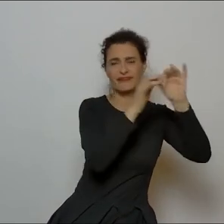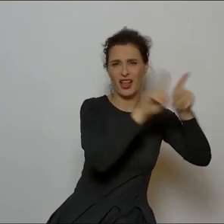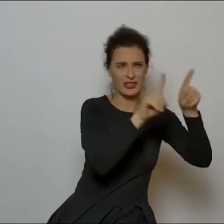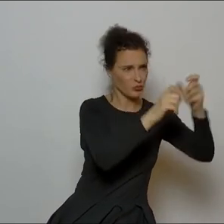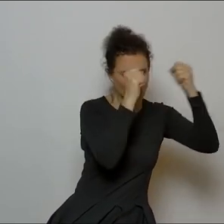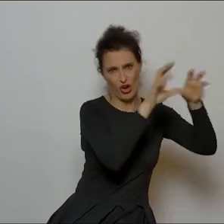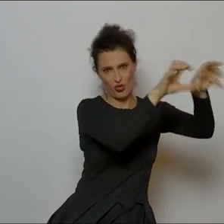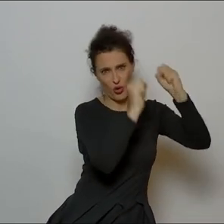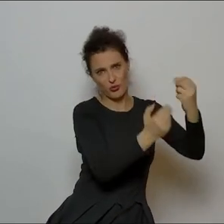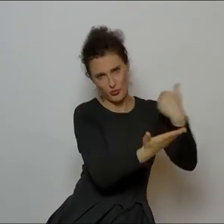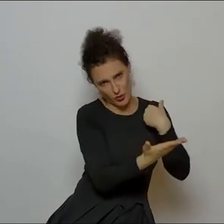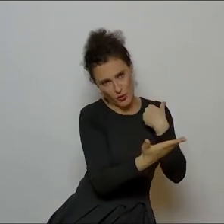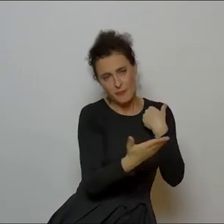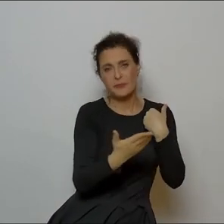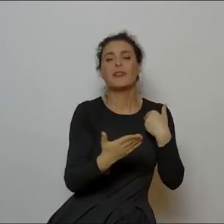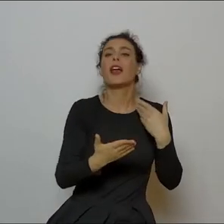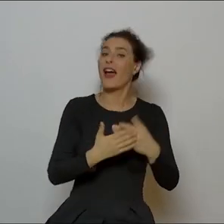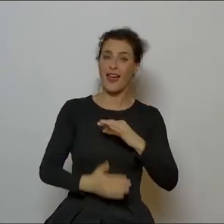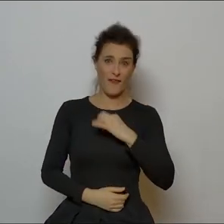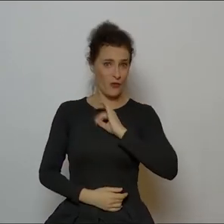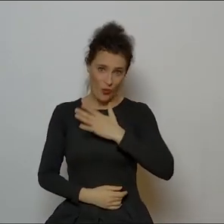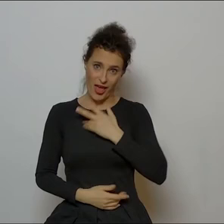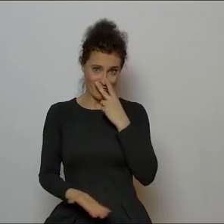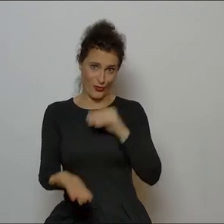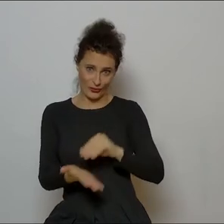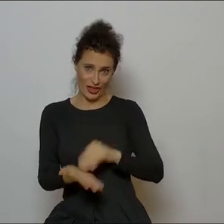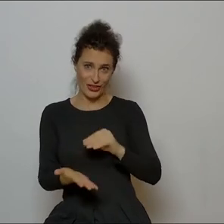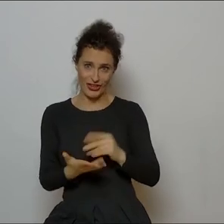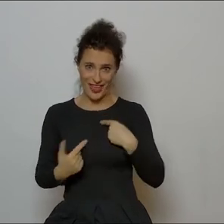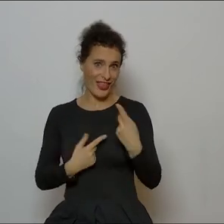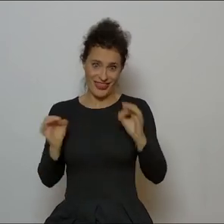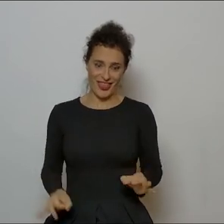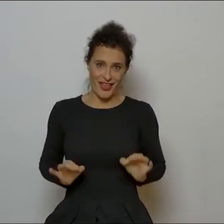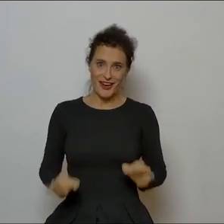i chyba z tego doświadczenia też widzę, że